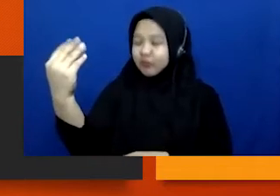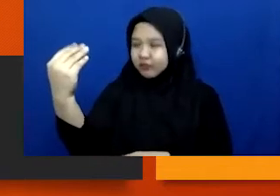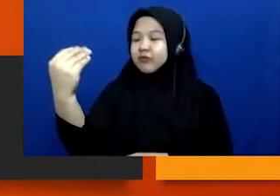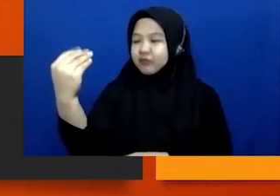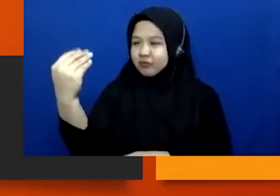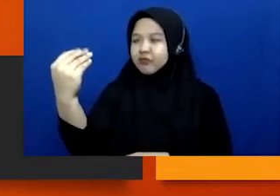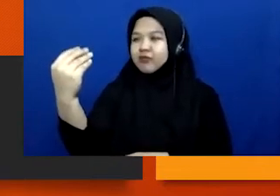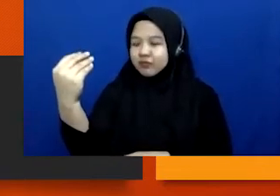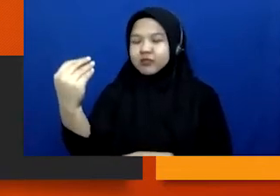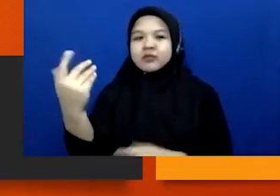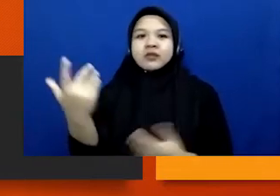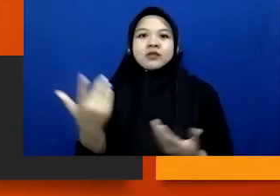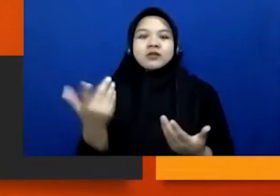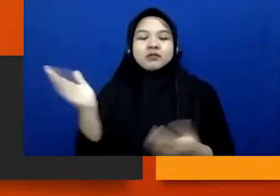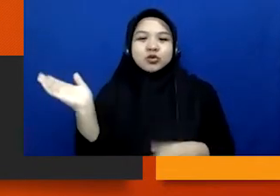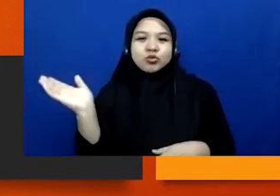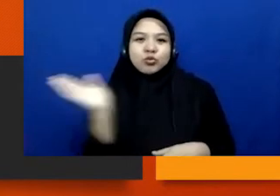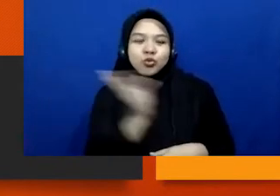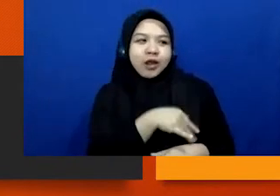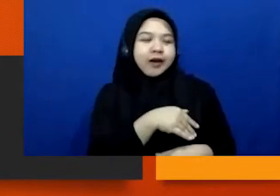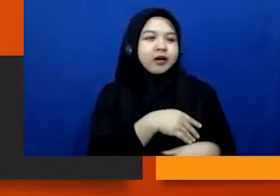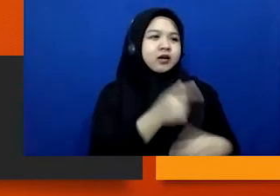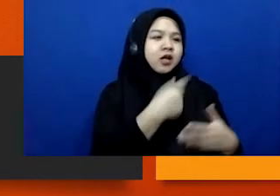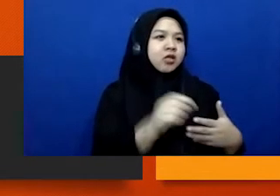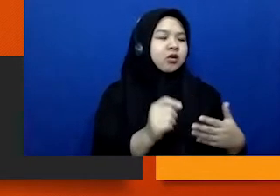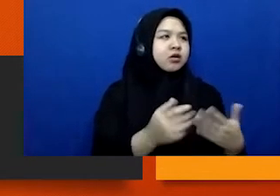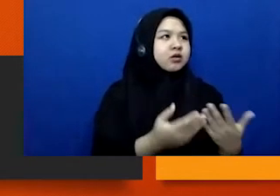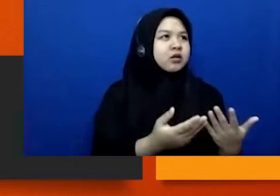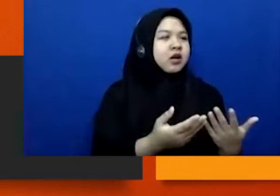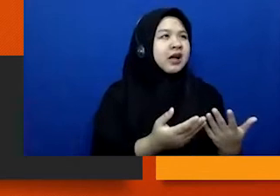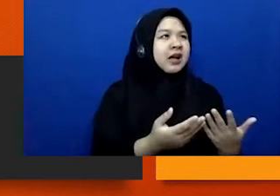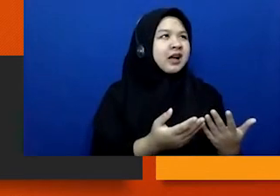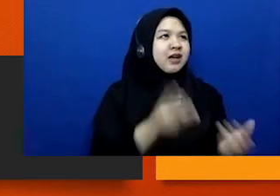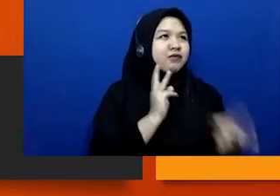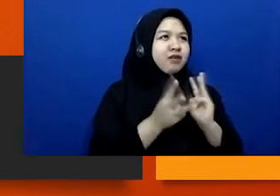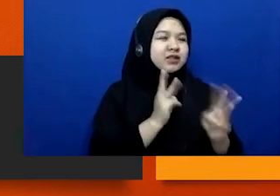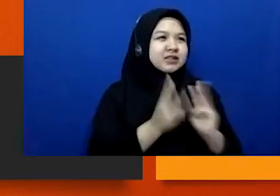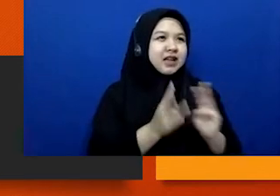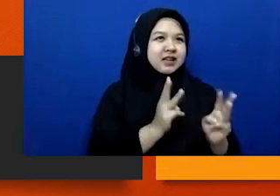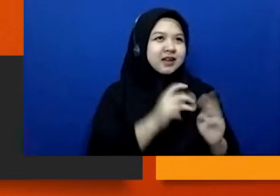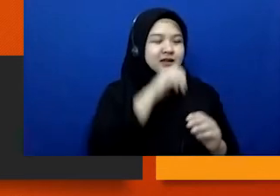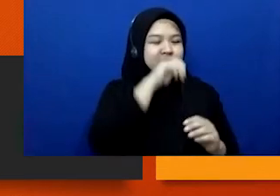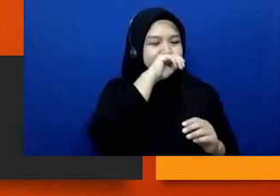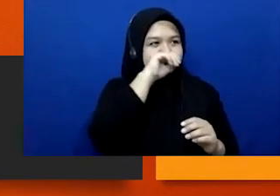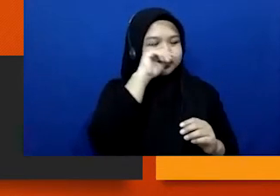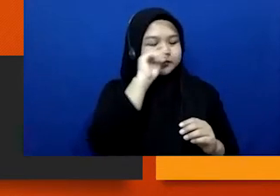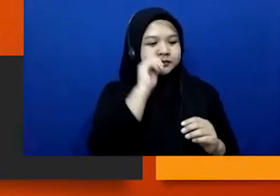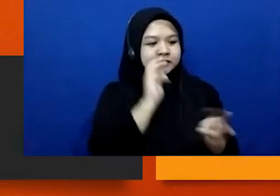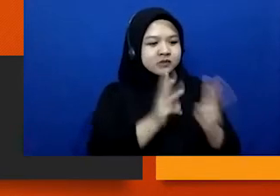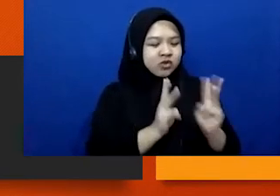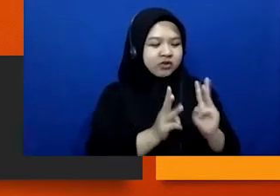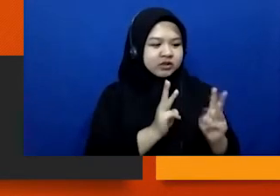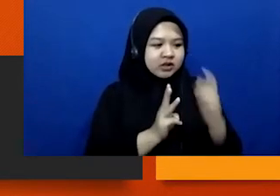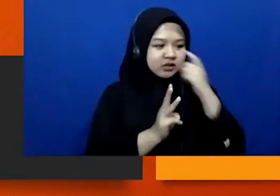ternyata ketika pulang kembali ke kantor kok wawancaranya tidak